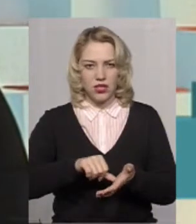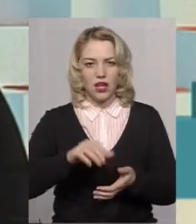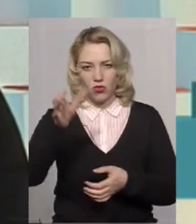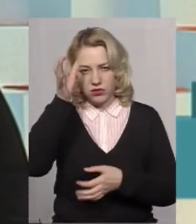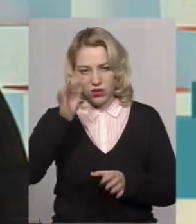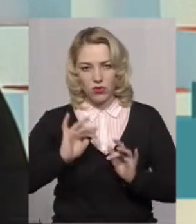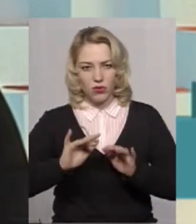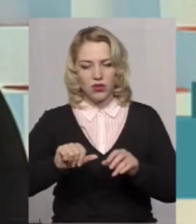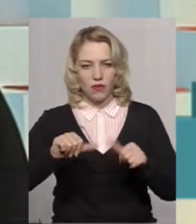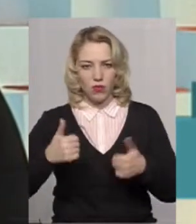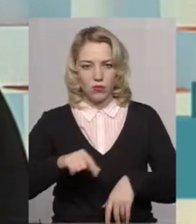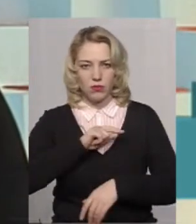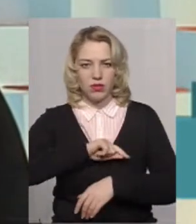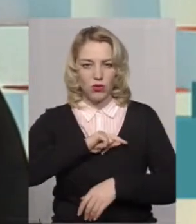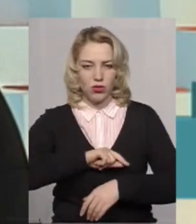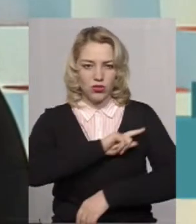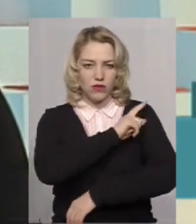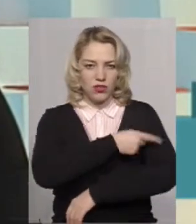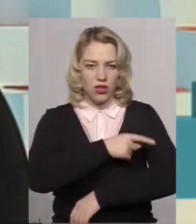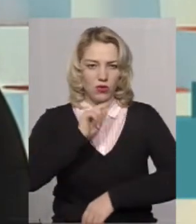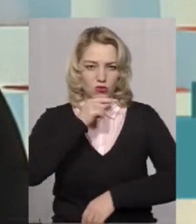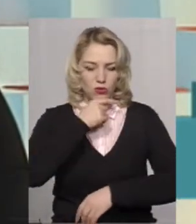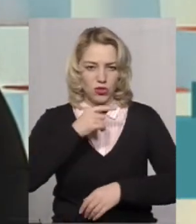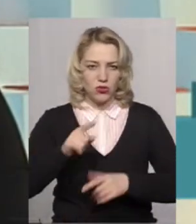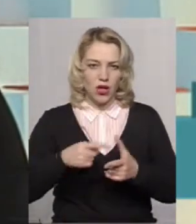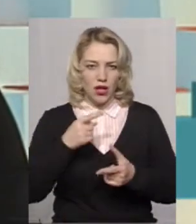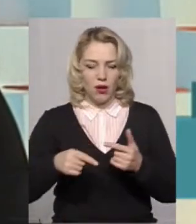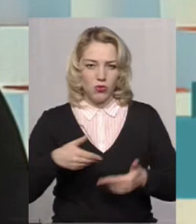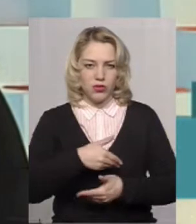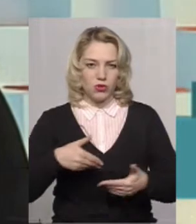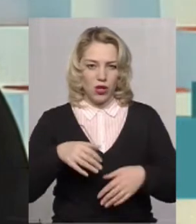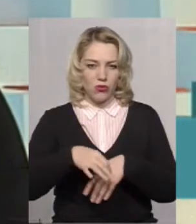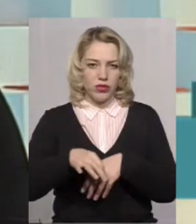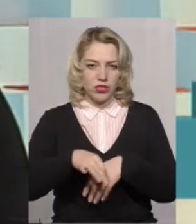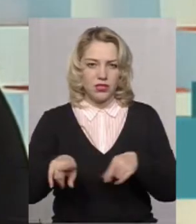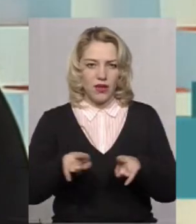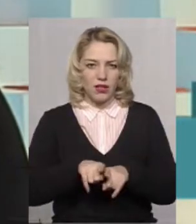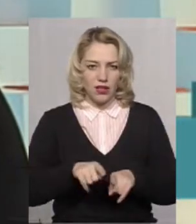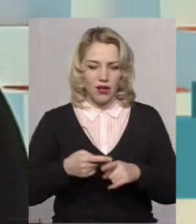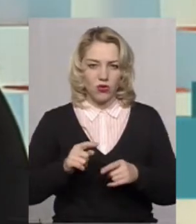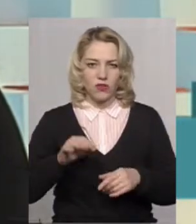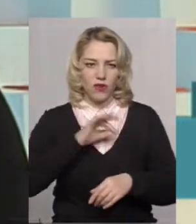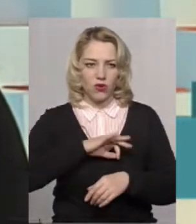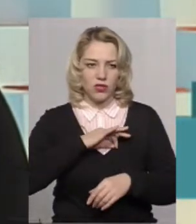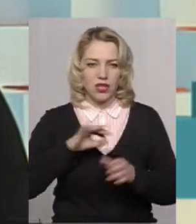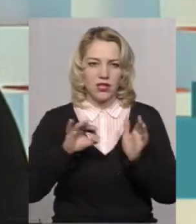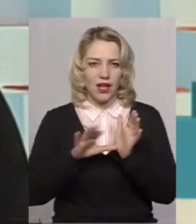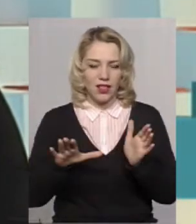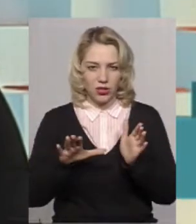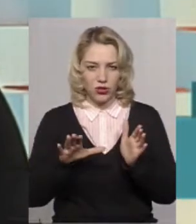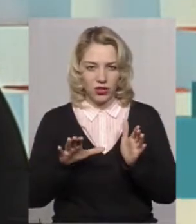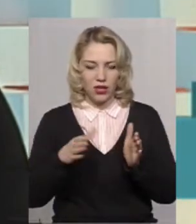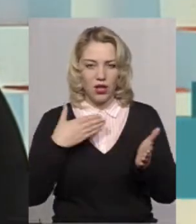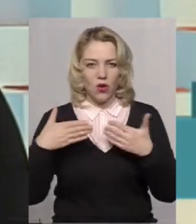у формі психологічного, фізичного, економічного або сексуального насильства, а також з використанням електронних комунікацій.